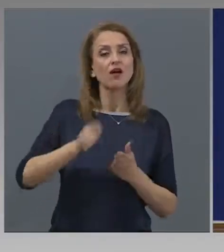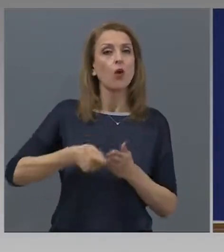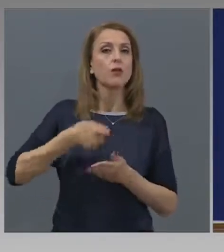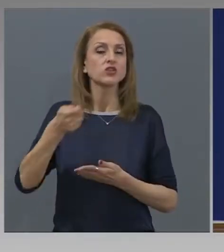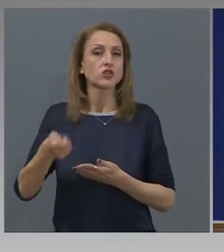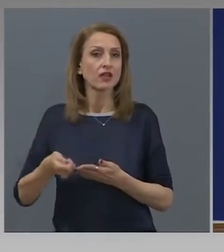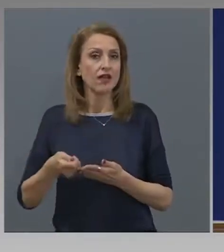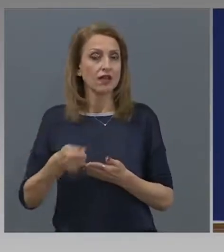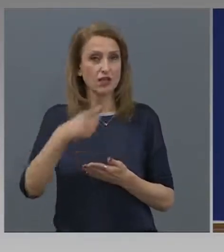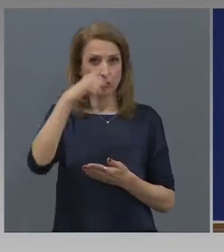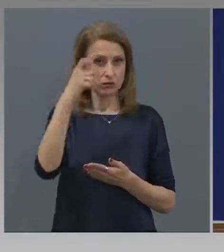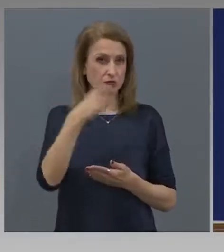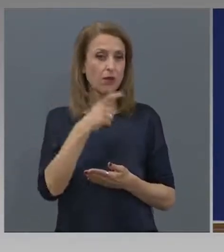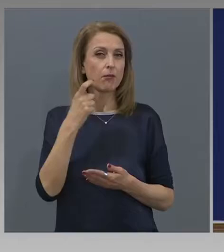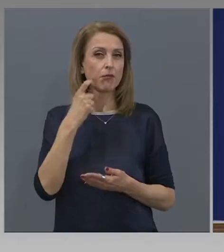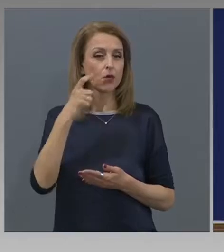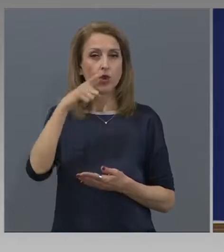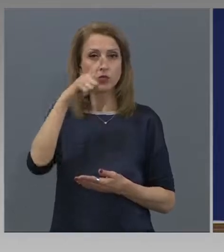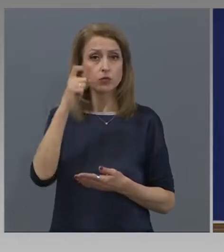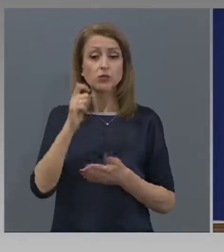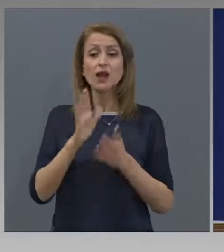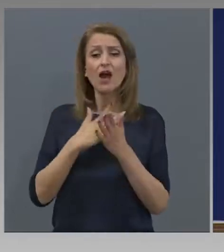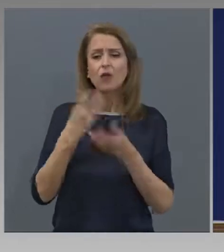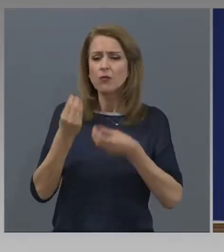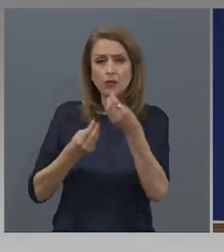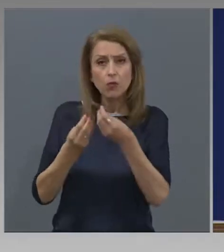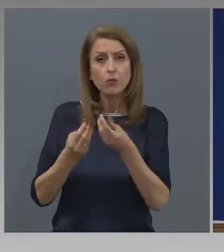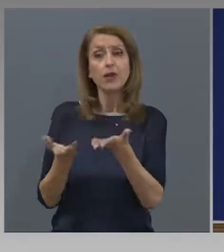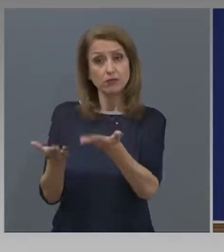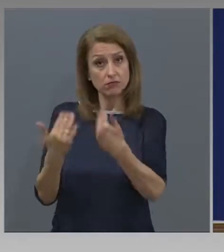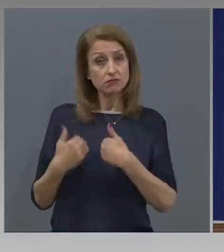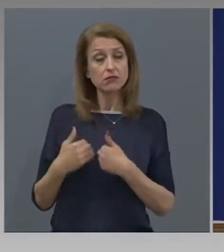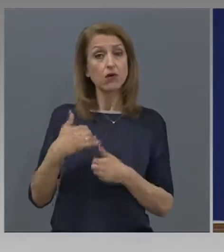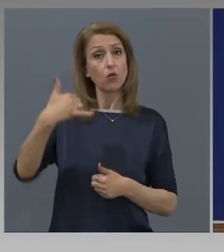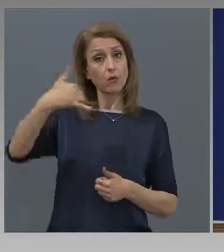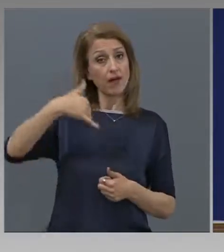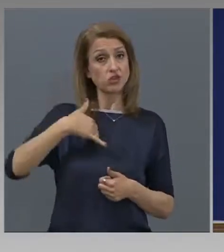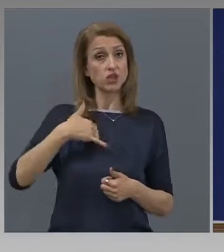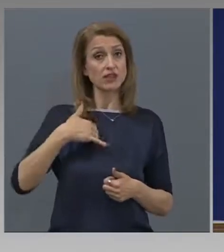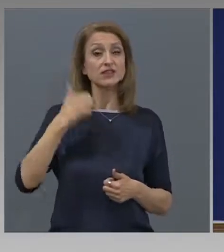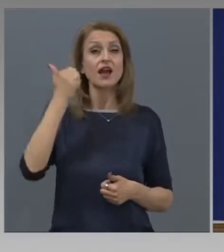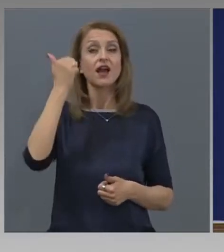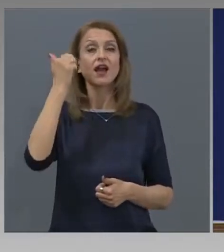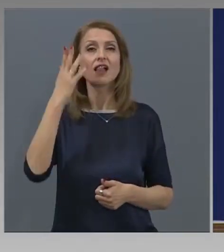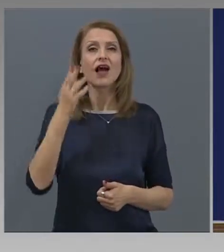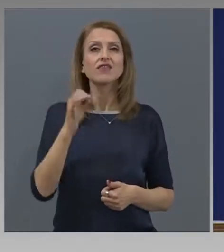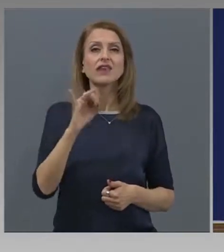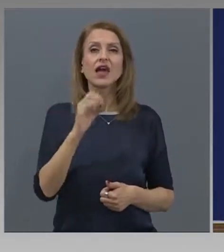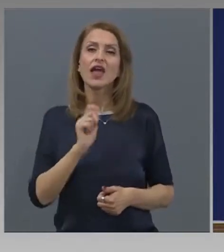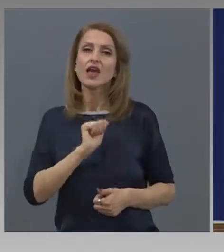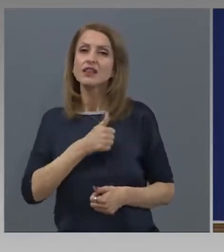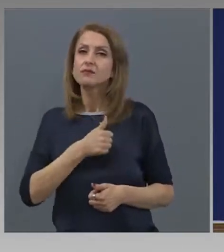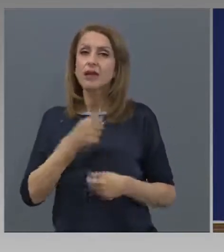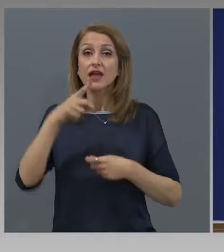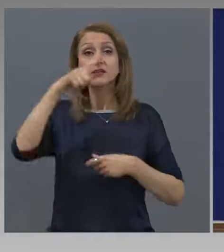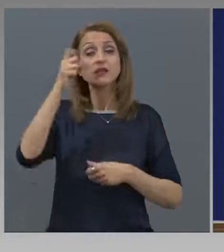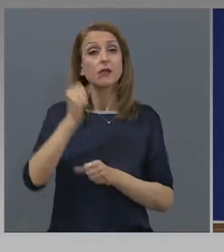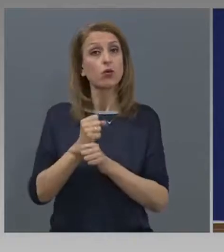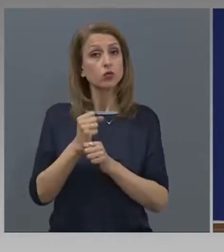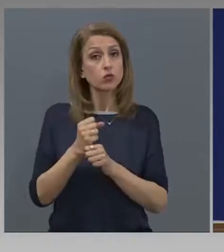консултации, които имат нужда, биха могли да се обръщат към главната инспекция по труда, която да разяснява с техните права.